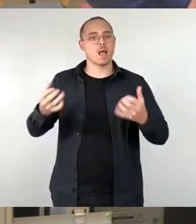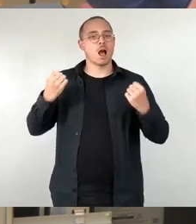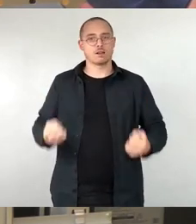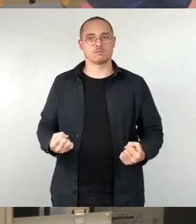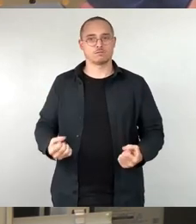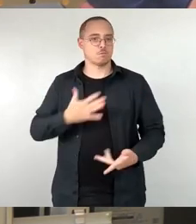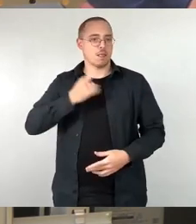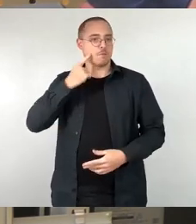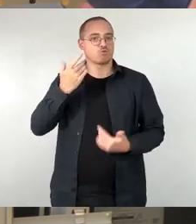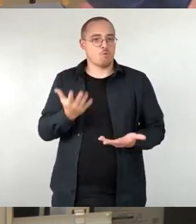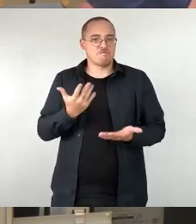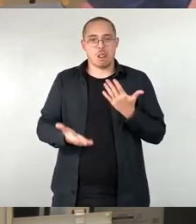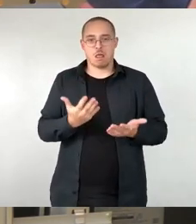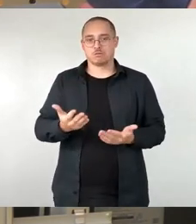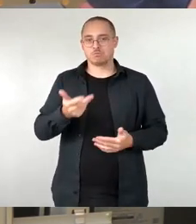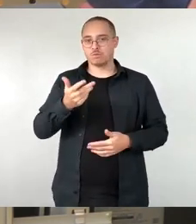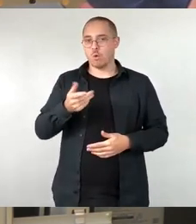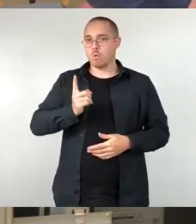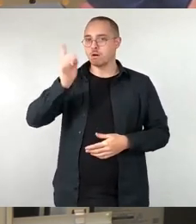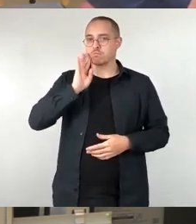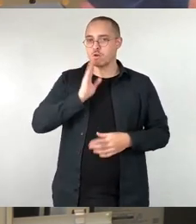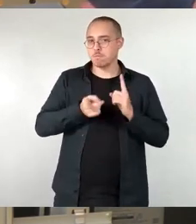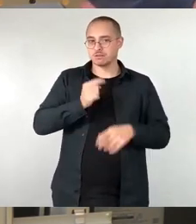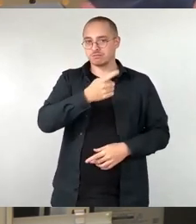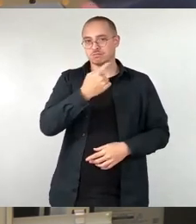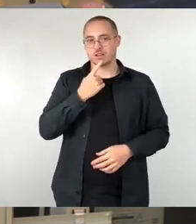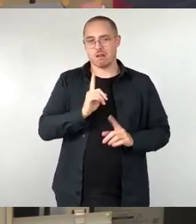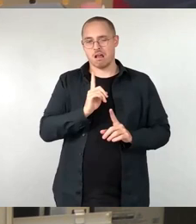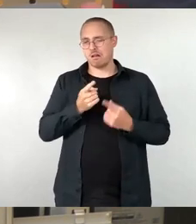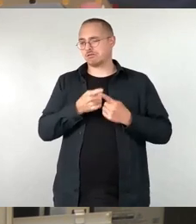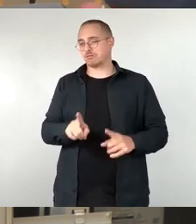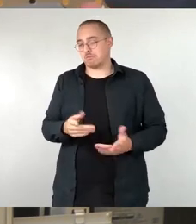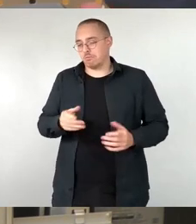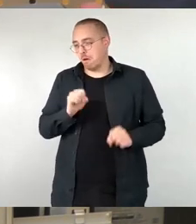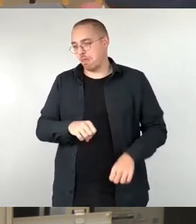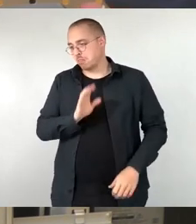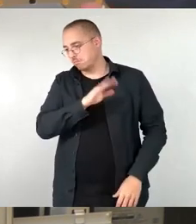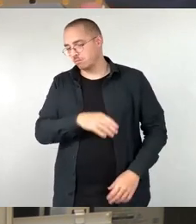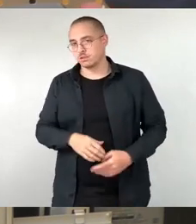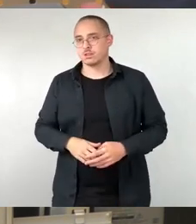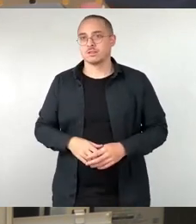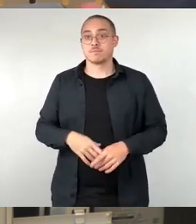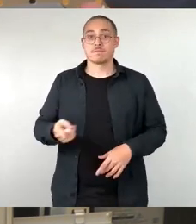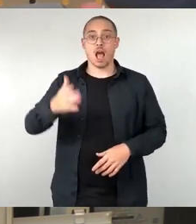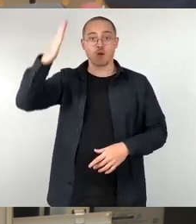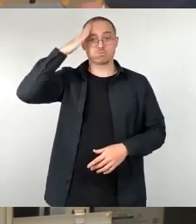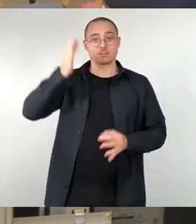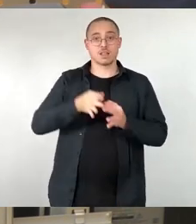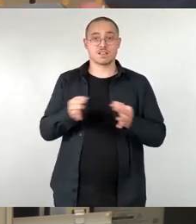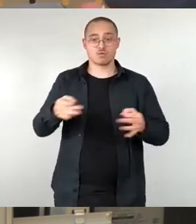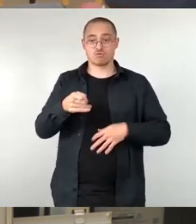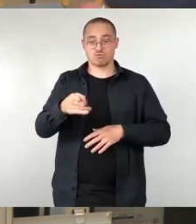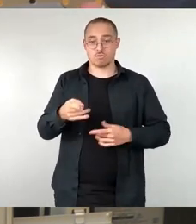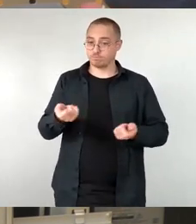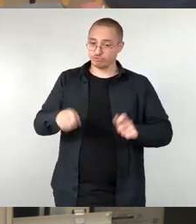mir widersprechen, wenn er meint, wir haben den in der Hauptsatzung beschlossen. Das heißt, überhaupt keine Satzung zu beschließen,